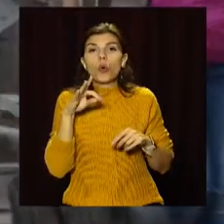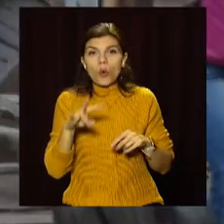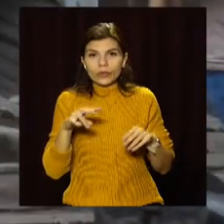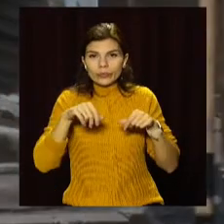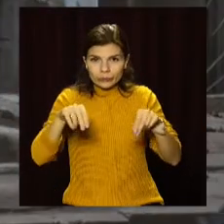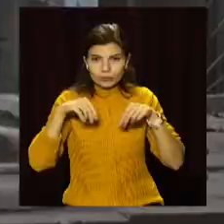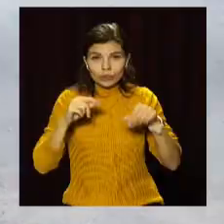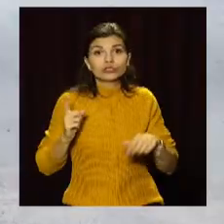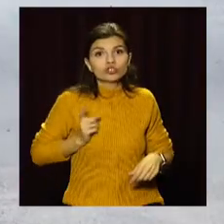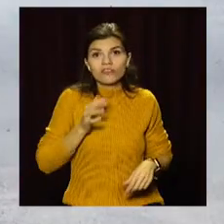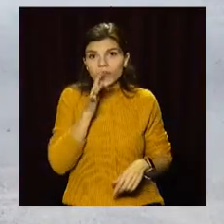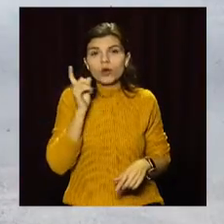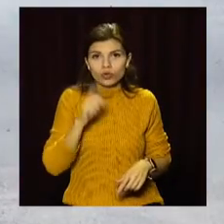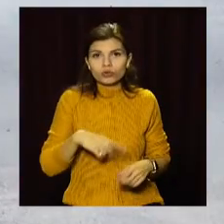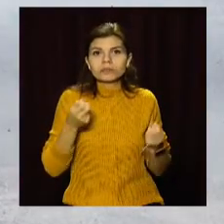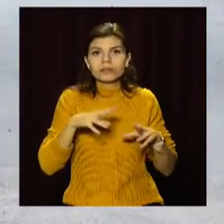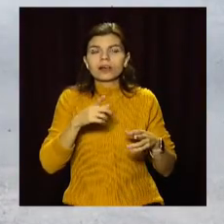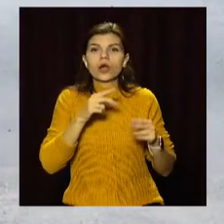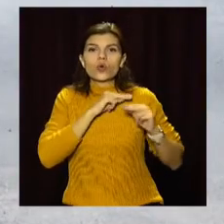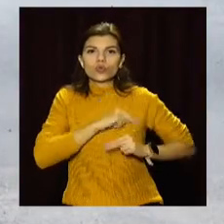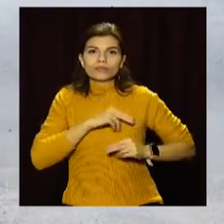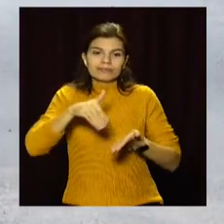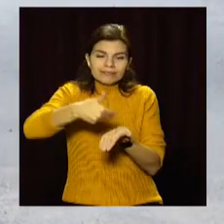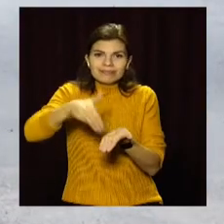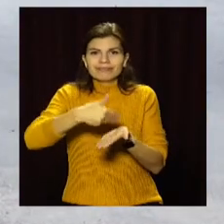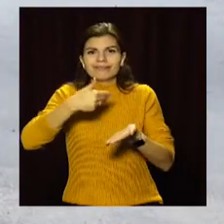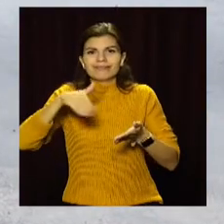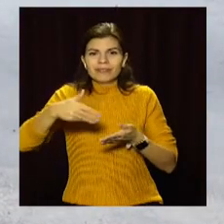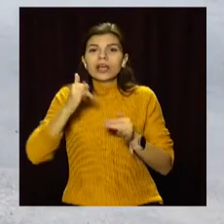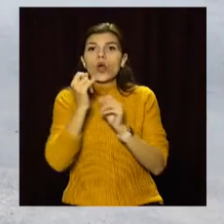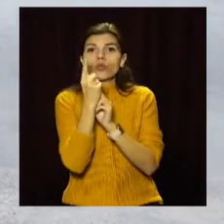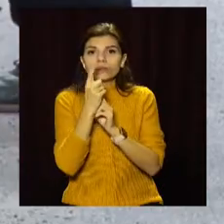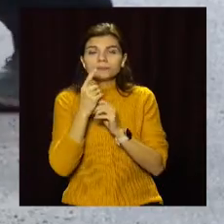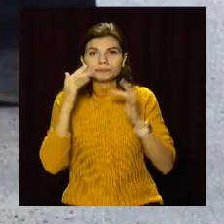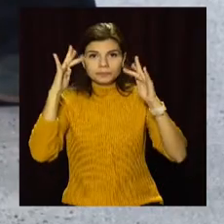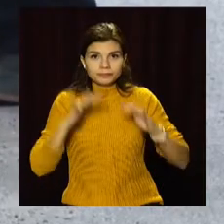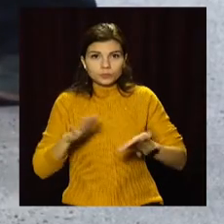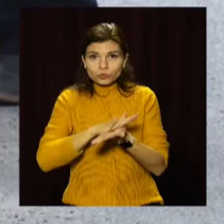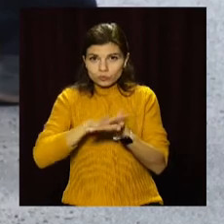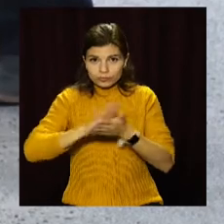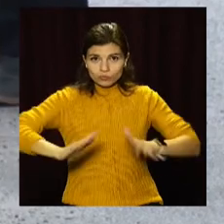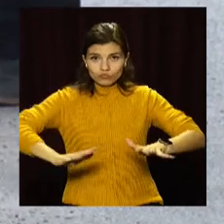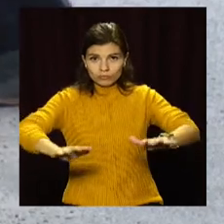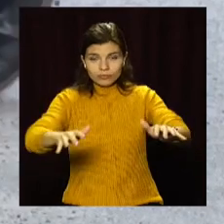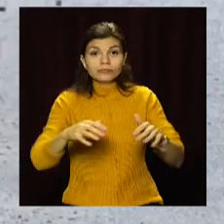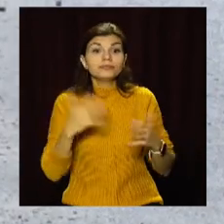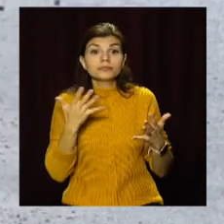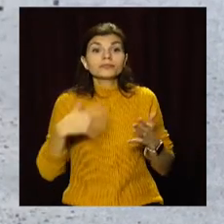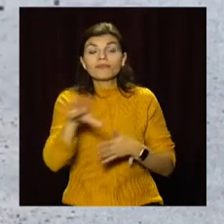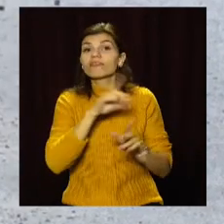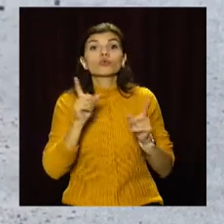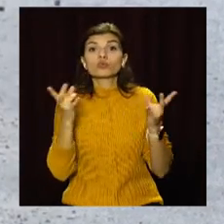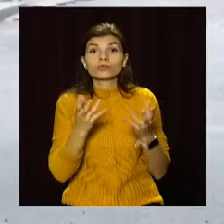посипального матеріалу. Чекає свого часу також ручний інвентар та 11 снігоприбиральних машин. Серед районів, які вже